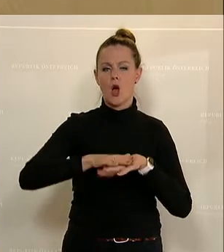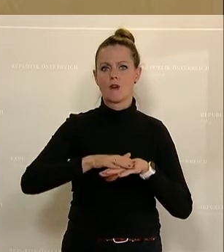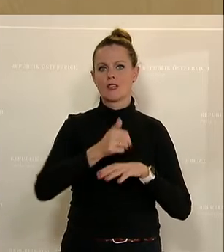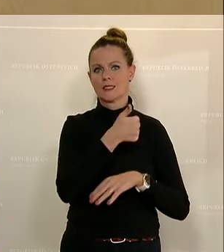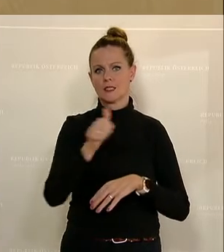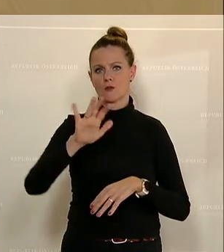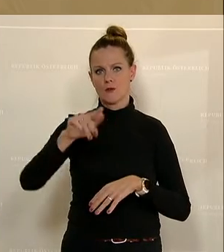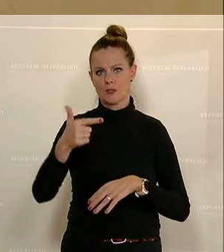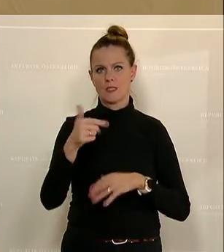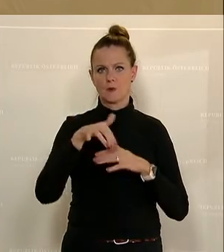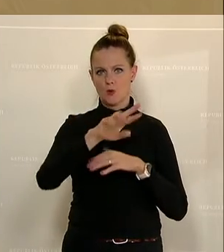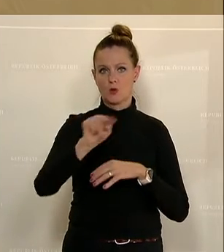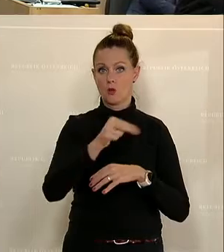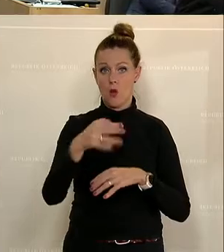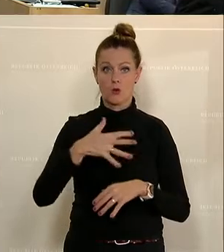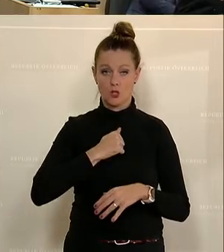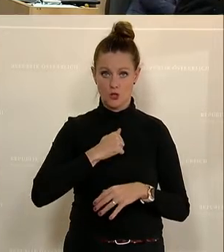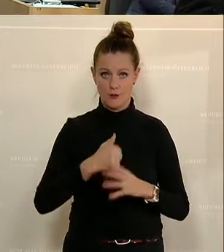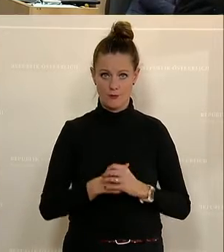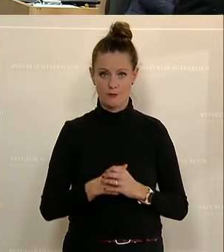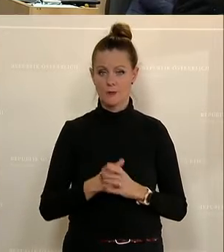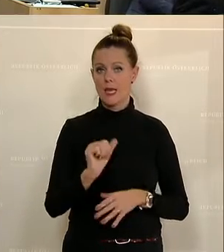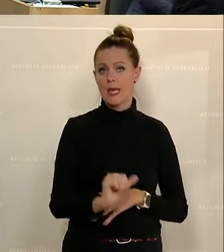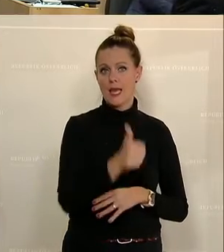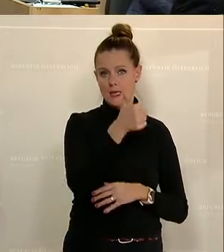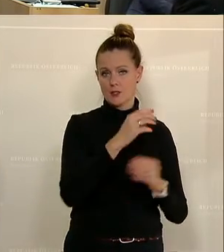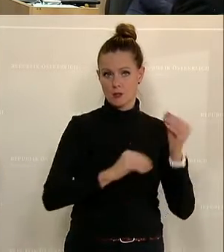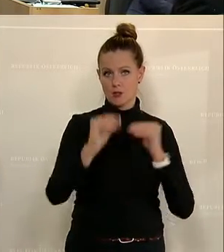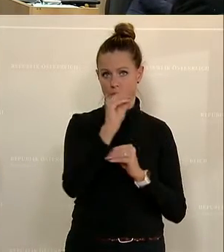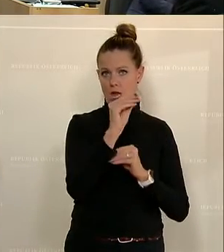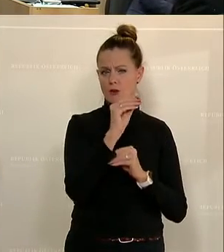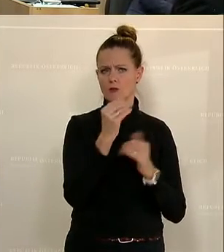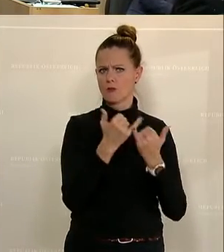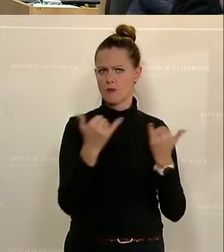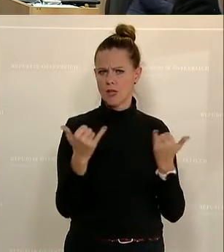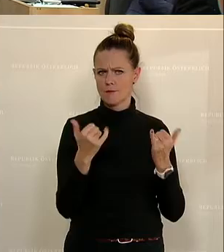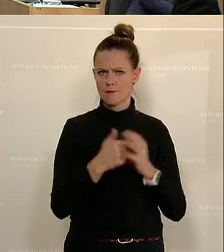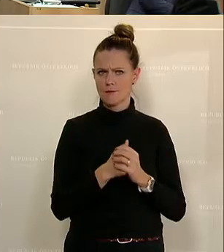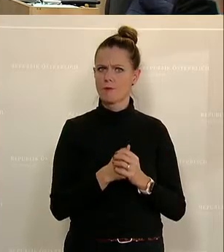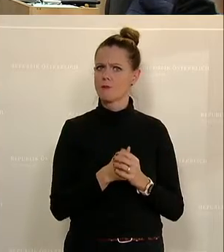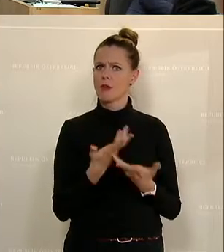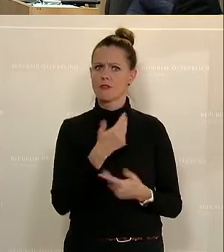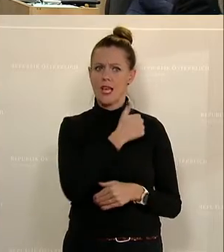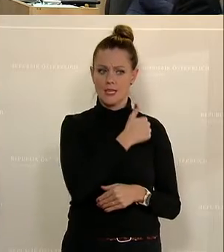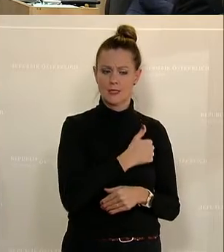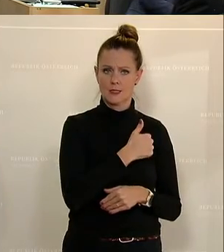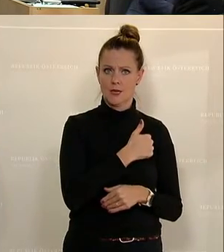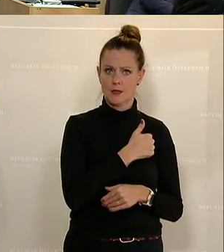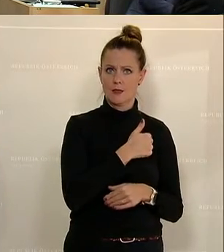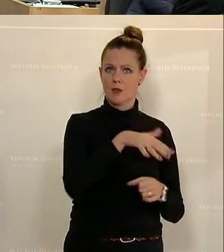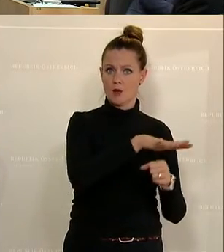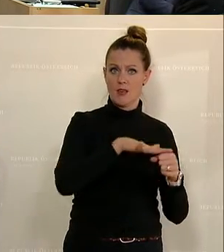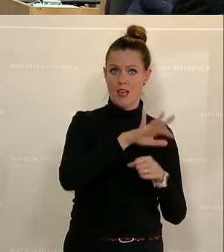Millionen Euro erlangen können. Erstens, diese Steigerungen erfolgen einerseits in dem Bereich der für